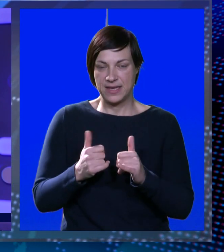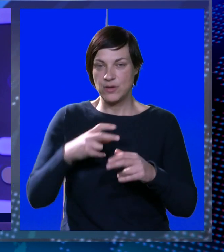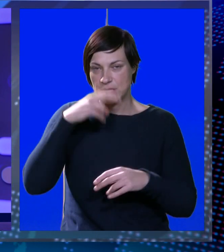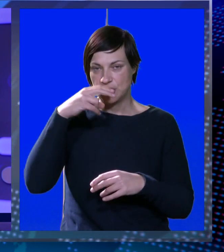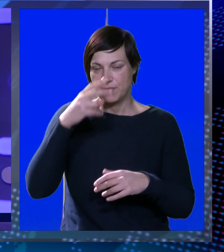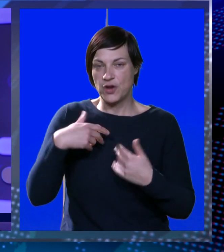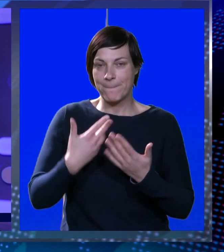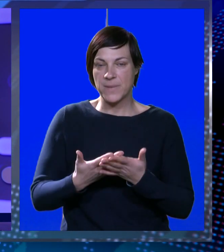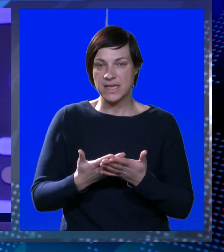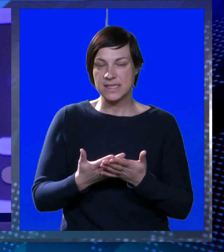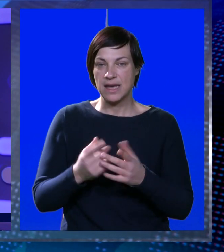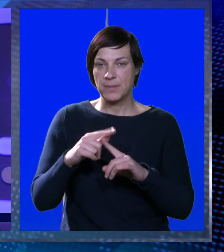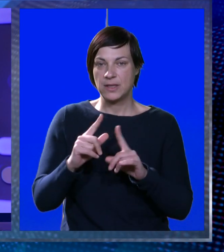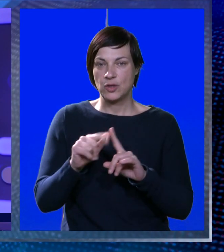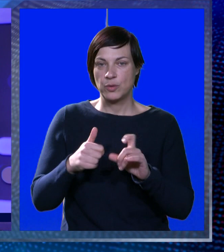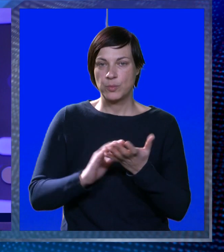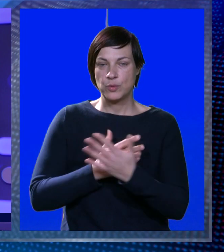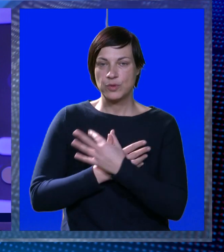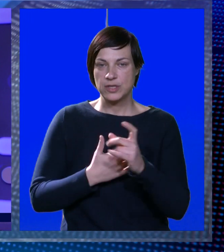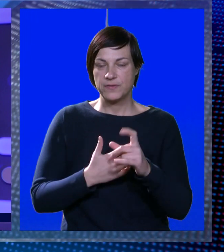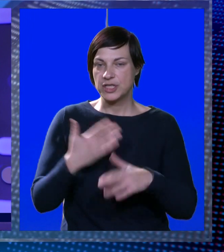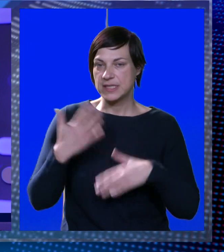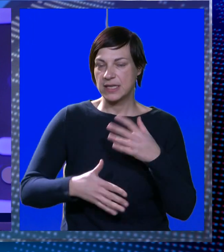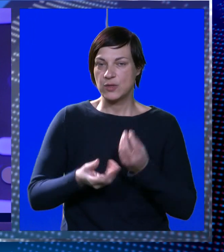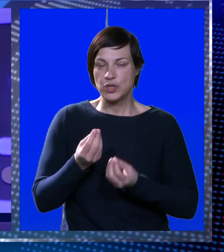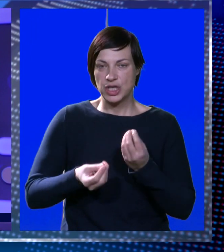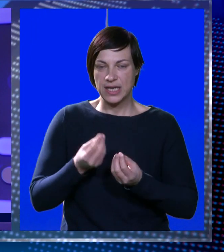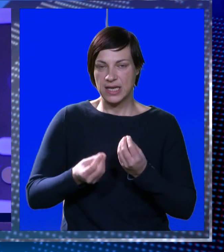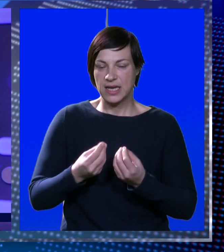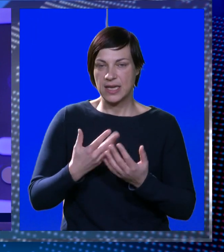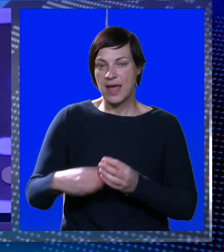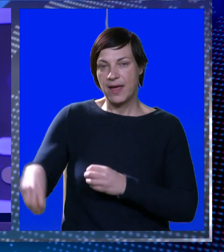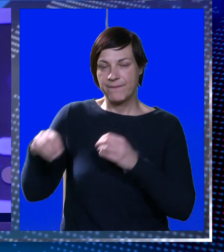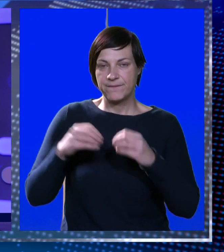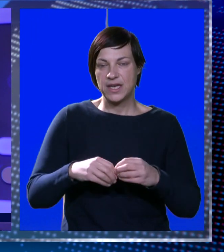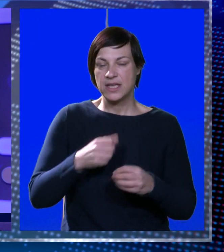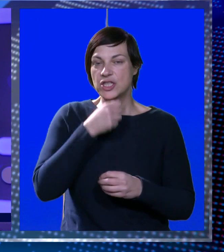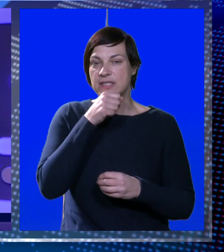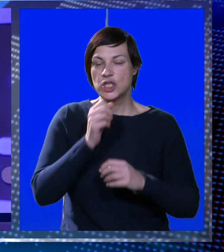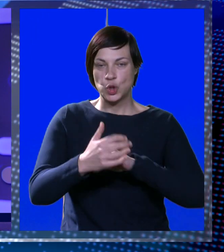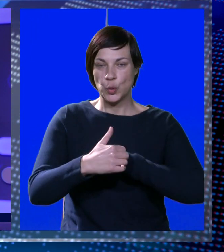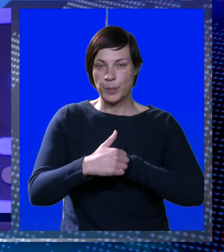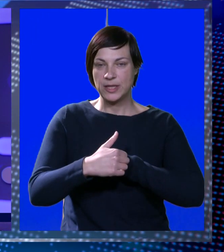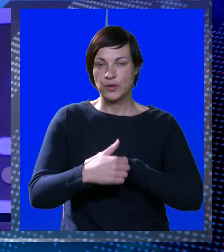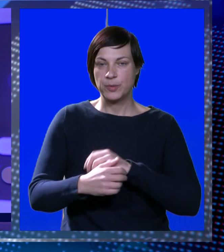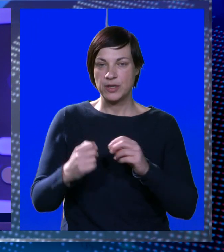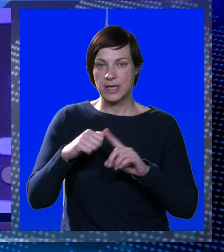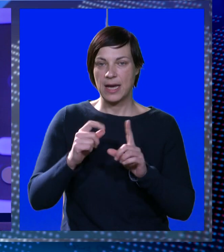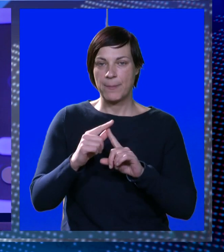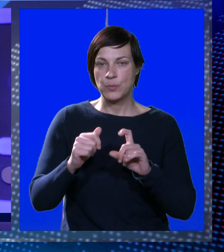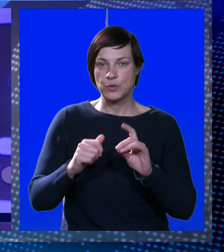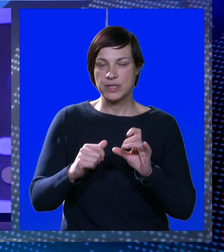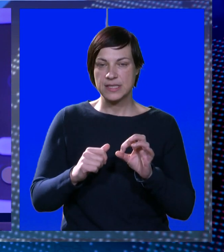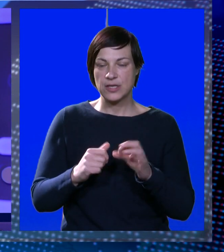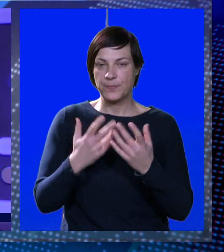trenutačnim informacijama, Anjel Topuzović je zaključio igračku karijeru, a vratio se iz župe Dubrovačke Vlako